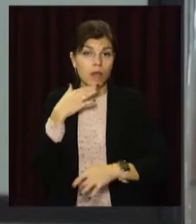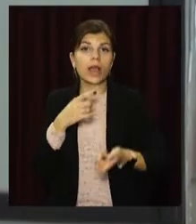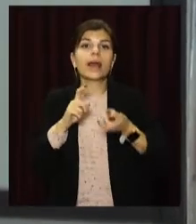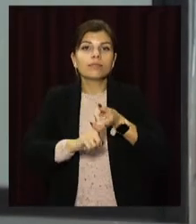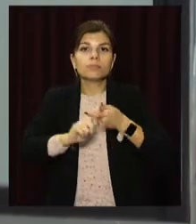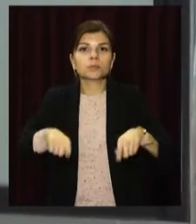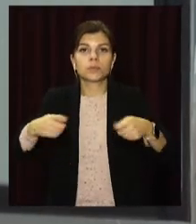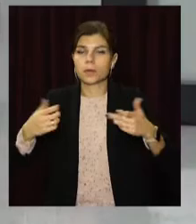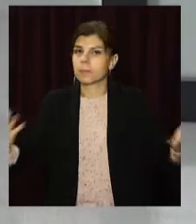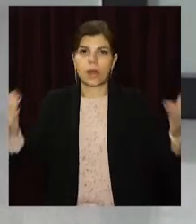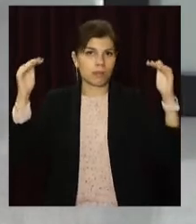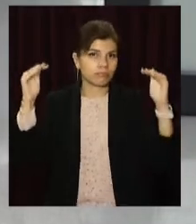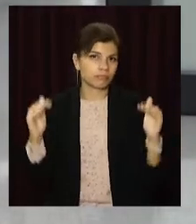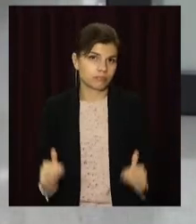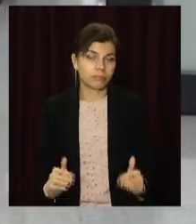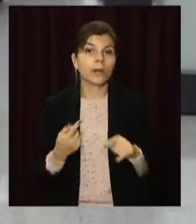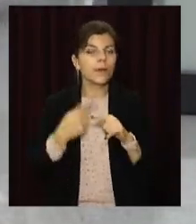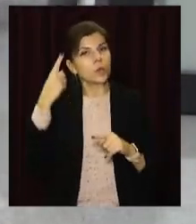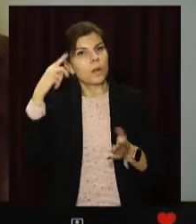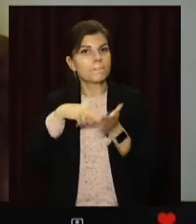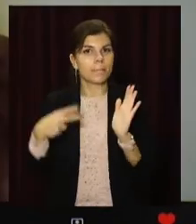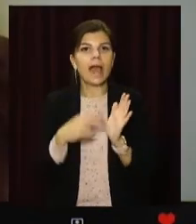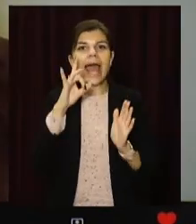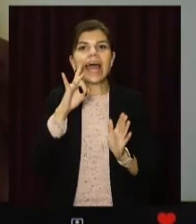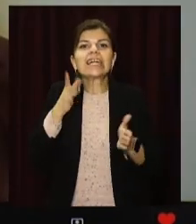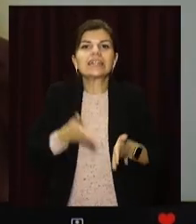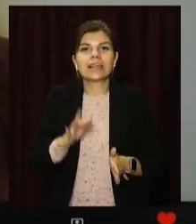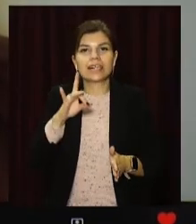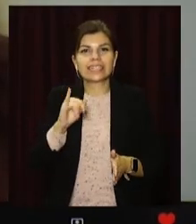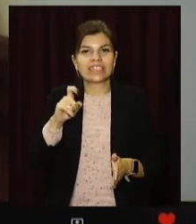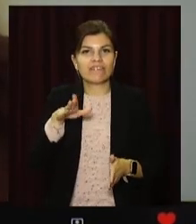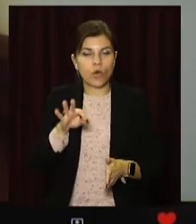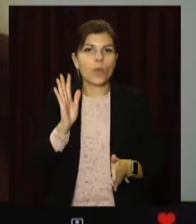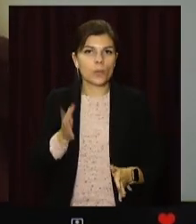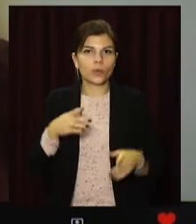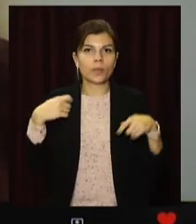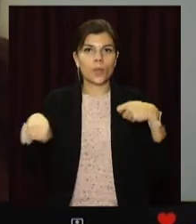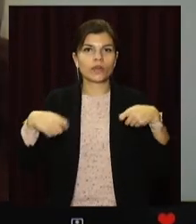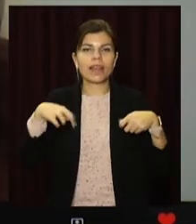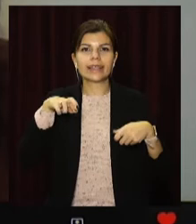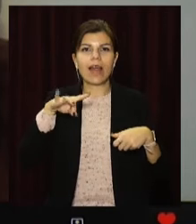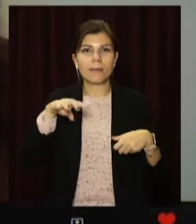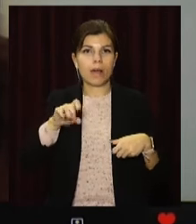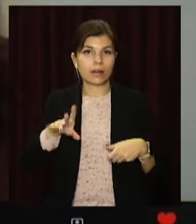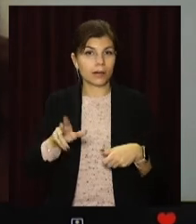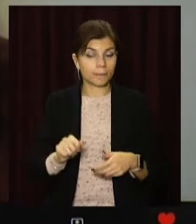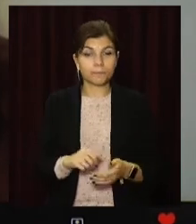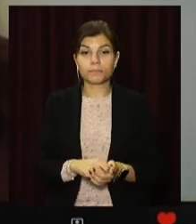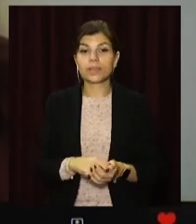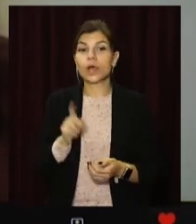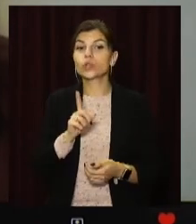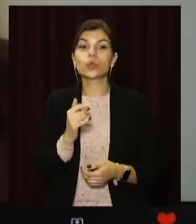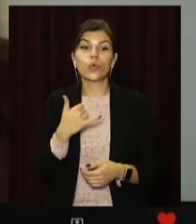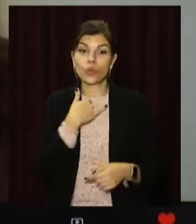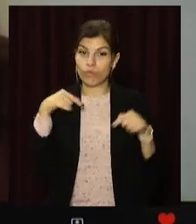дозволили проведення традиційних різдвяних ярмарків. Новина, яка дуже радує усіх мешканців нашого міста, що в